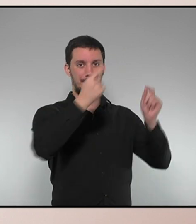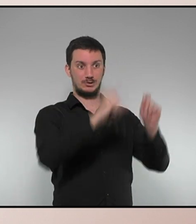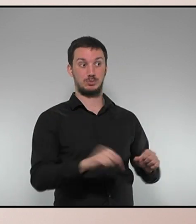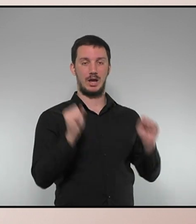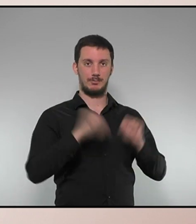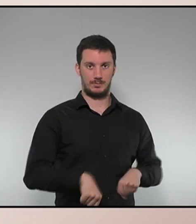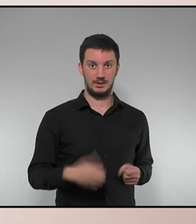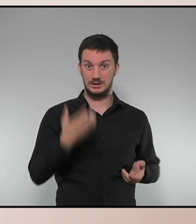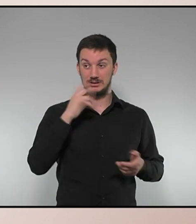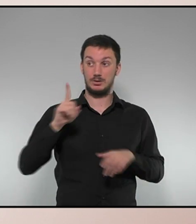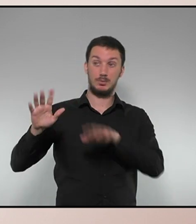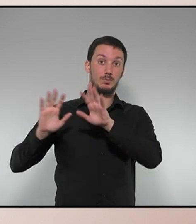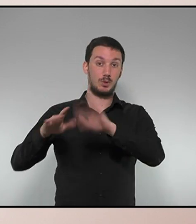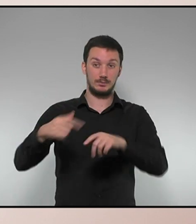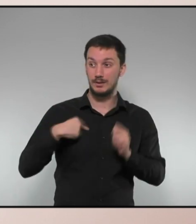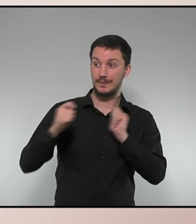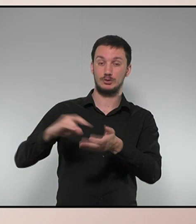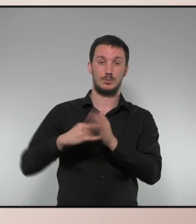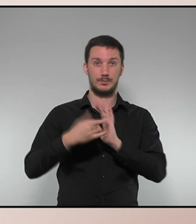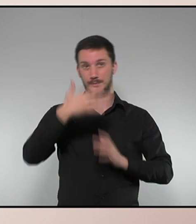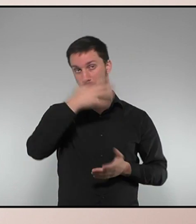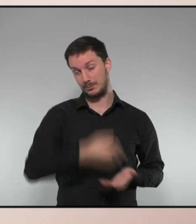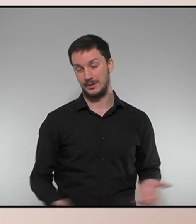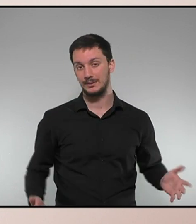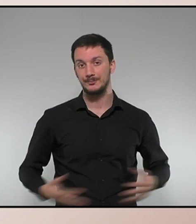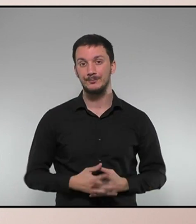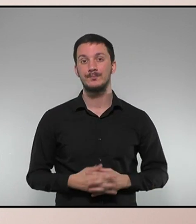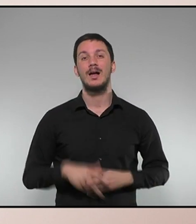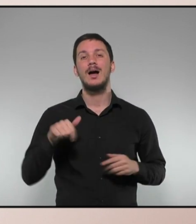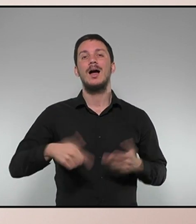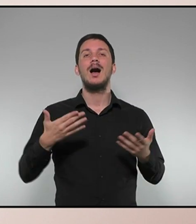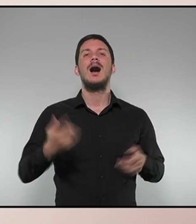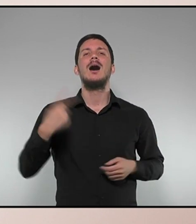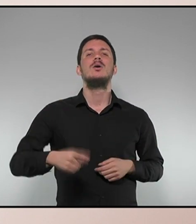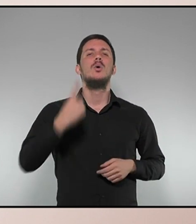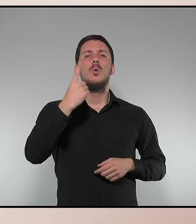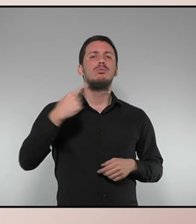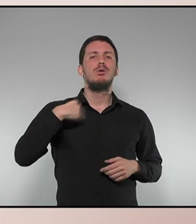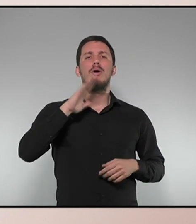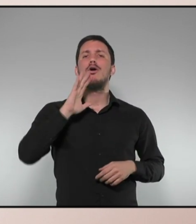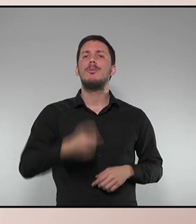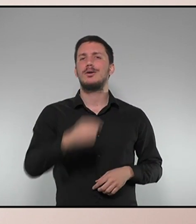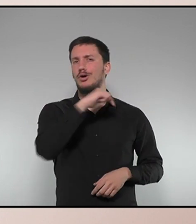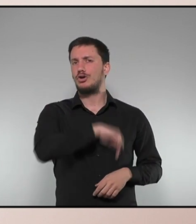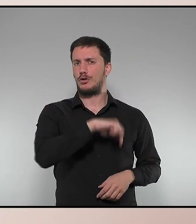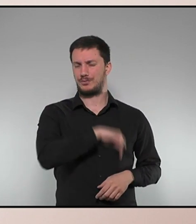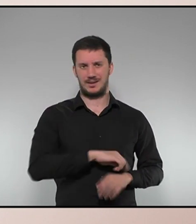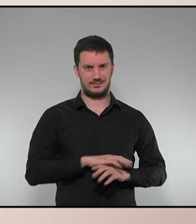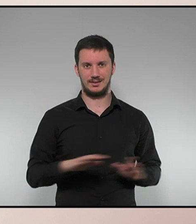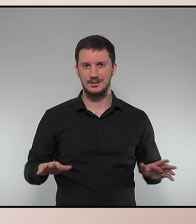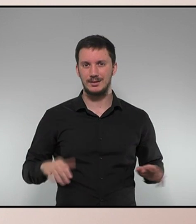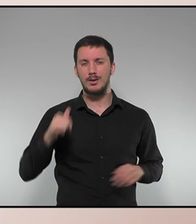inviables. En sobrelloc, constatem que ara i aquí disposem d'un govern plenament conscient d'aquesta criticitat. Un govern